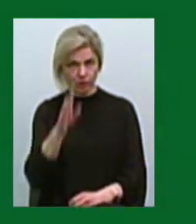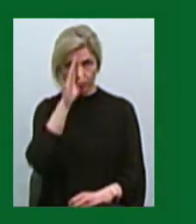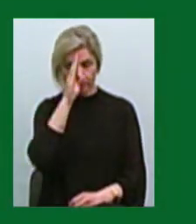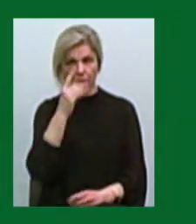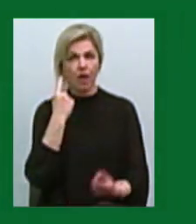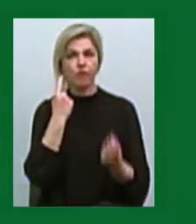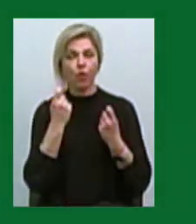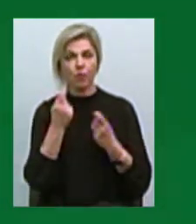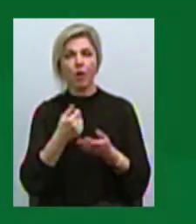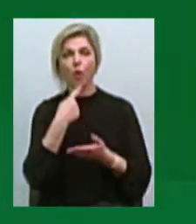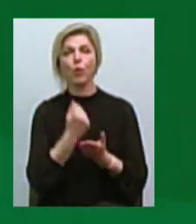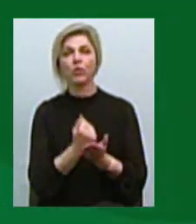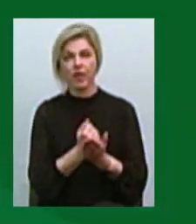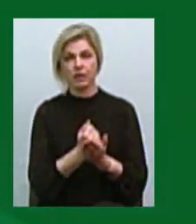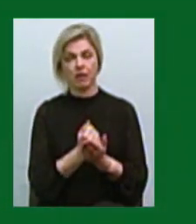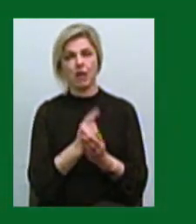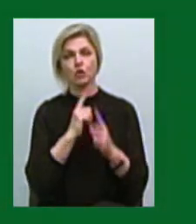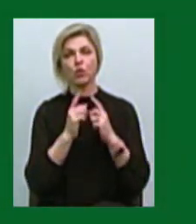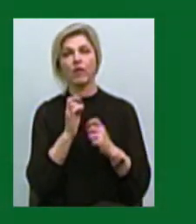речниця Нацполіції Олена Бережна.